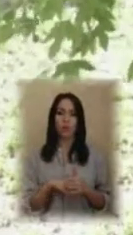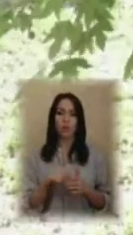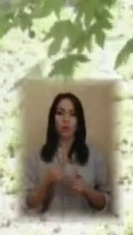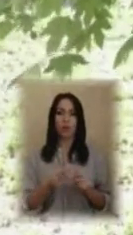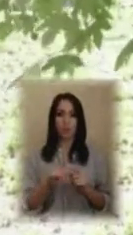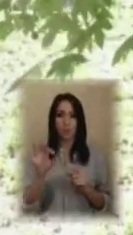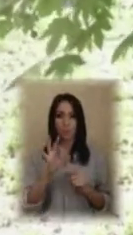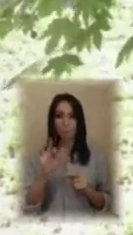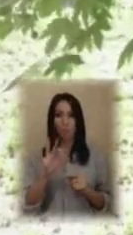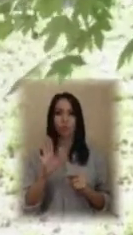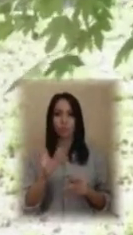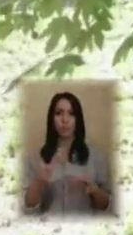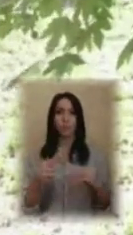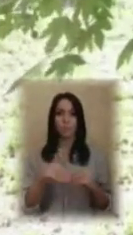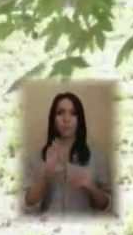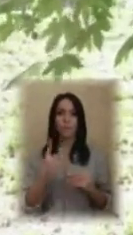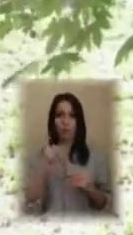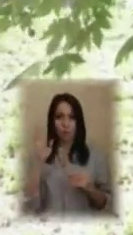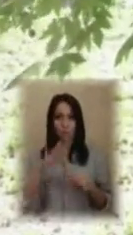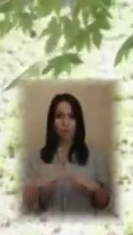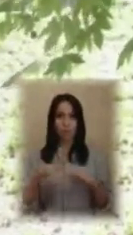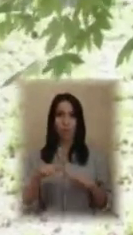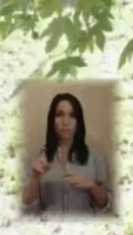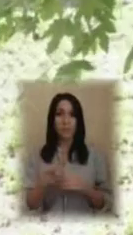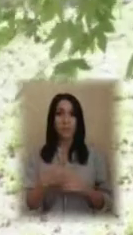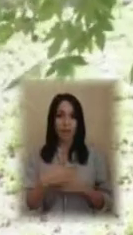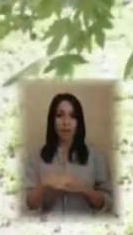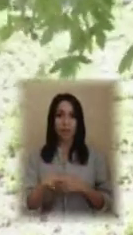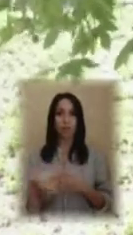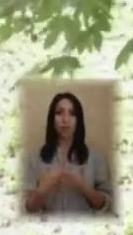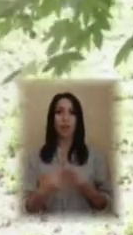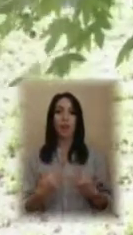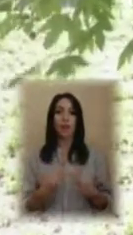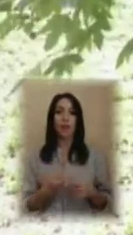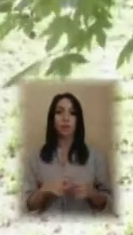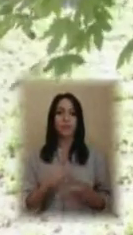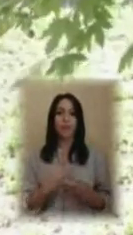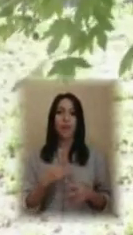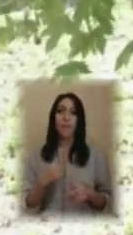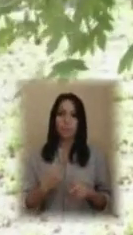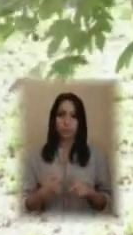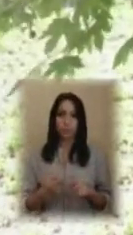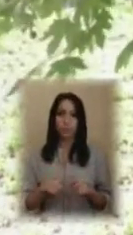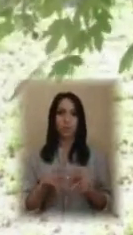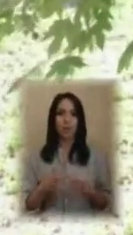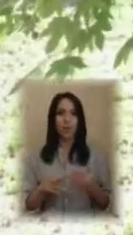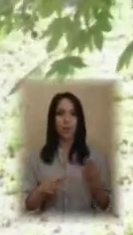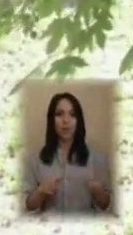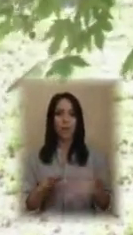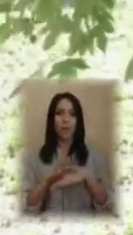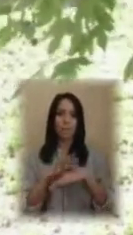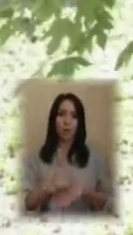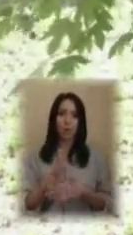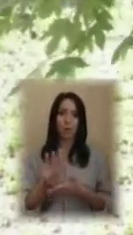співіснувати в одному водоймі з рибою. Для нас це є плюс, так як вони проводять очищення